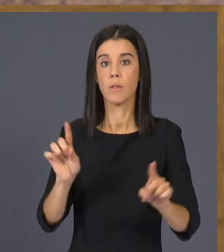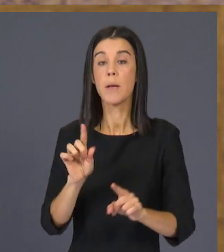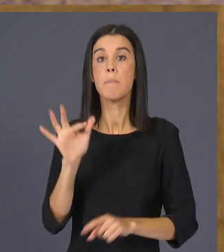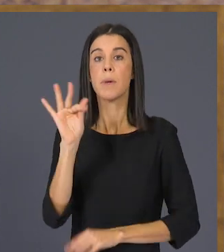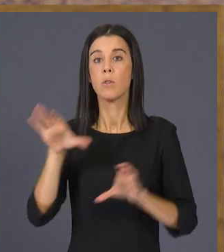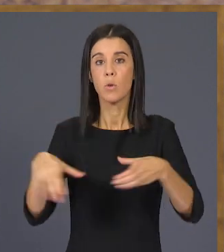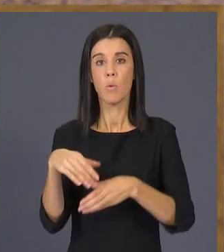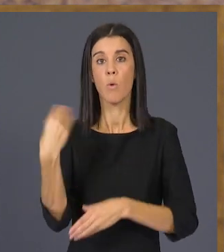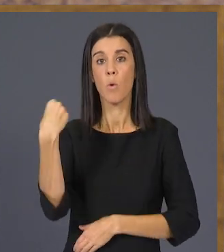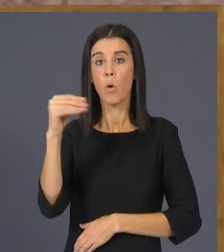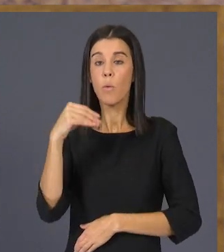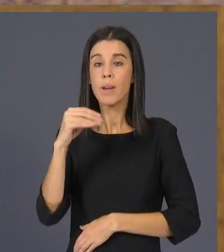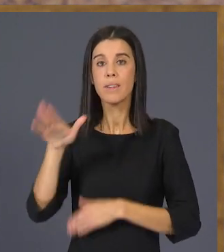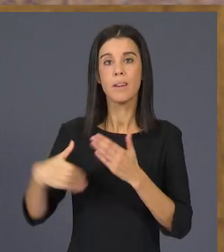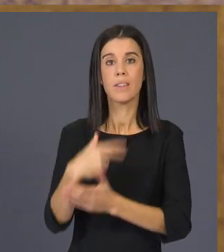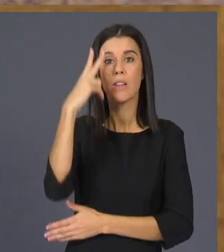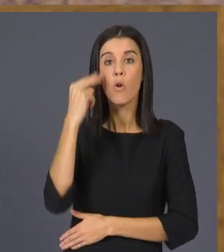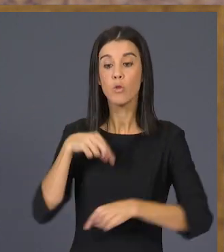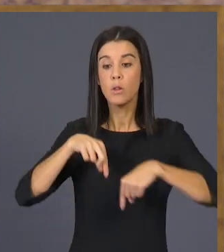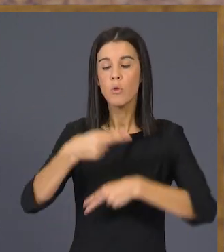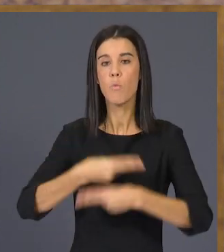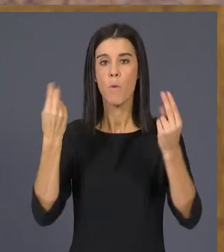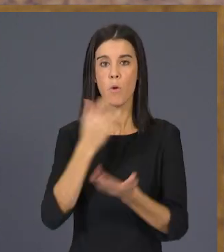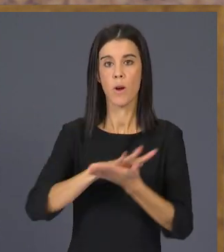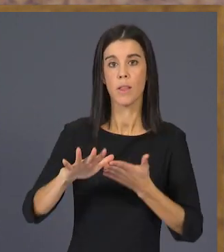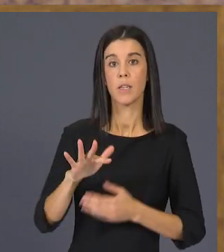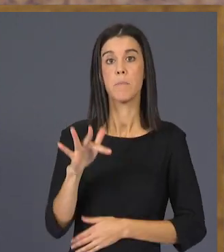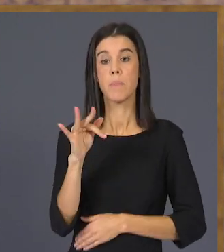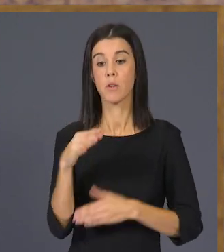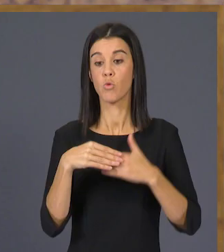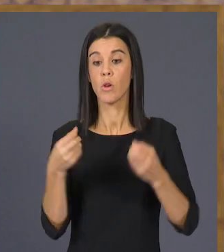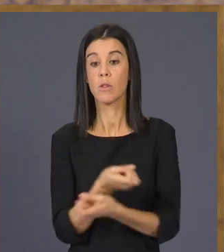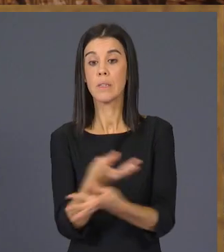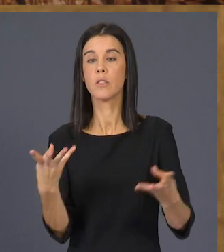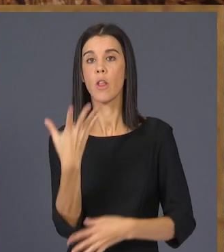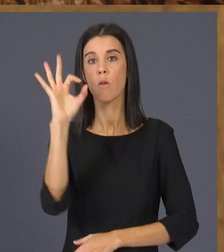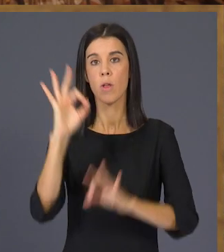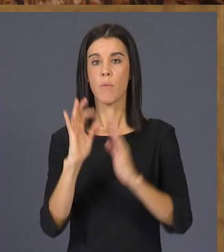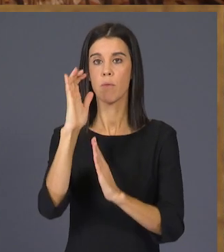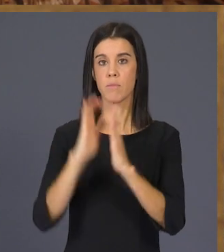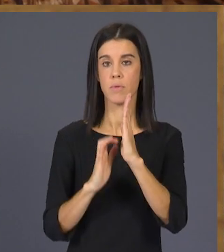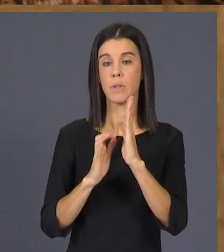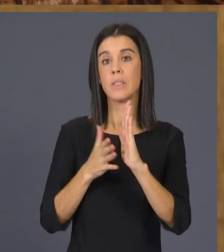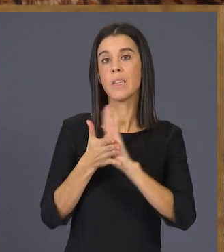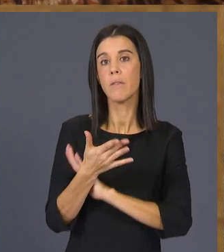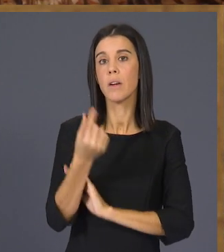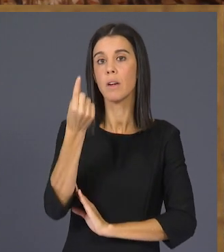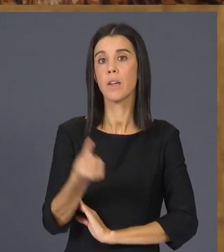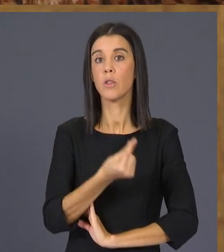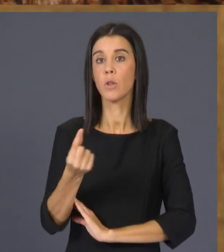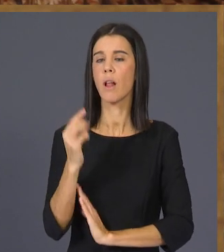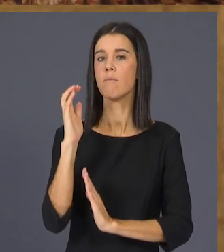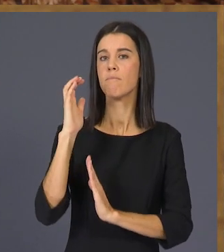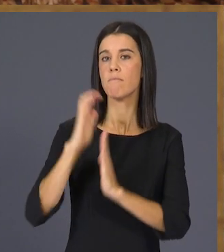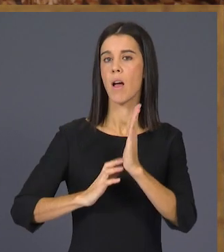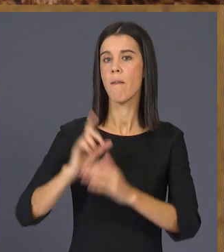per als joves fins a agost amb un descompte del 50% per a la resta d'usuaris, allò que significa un abaratament